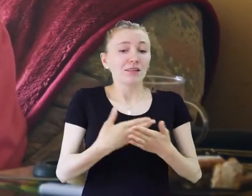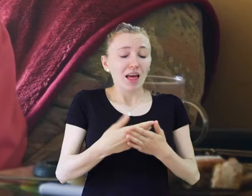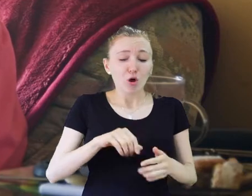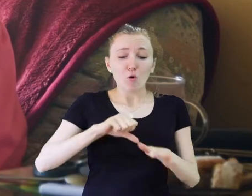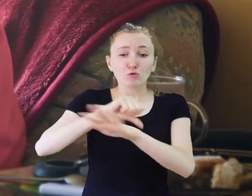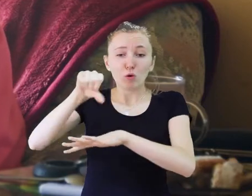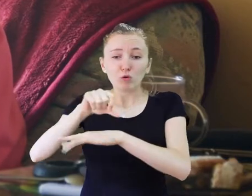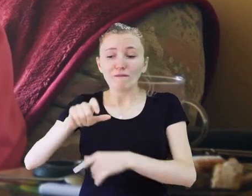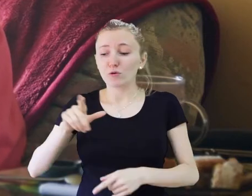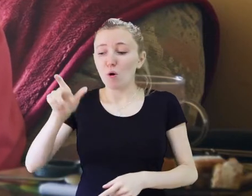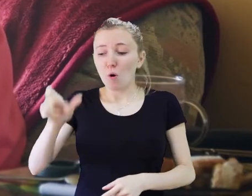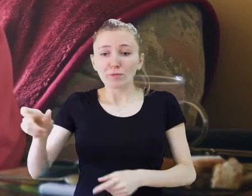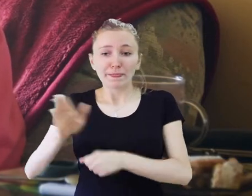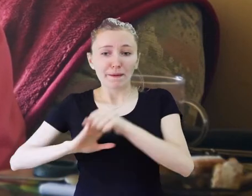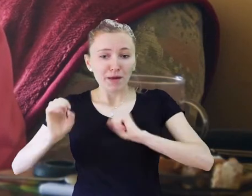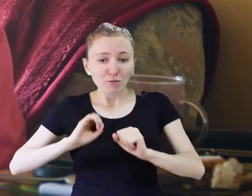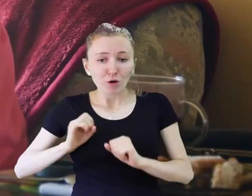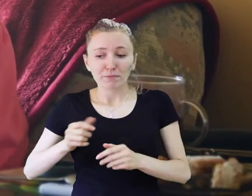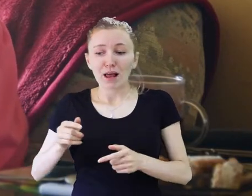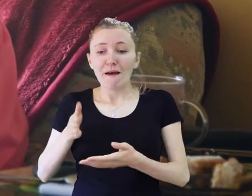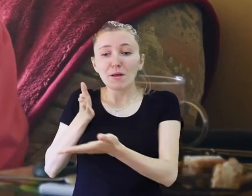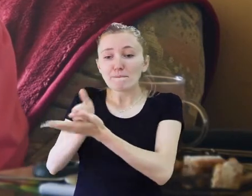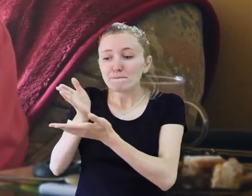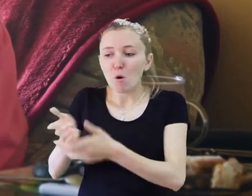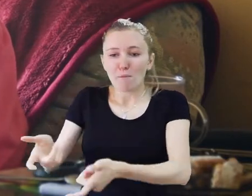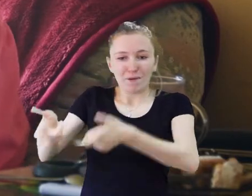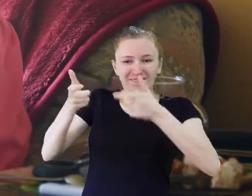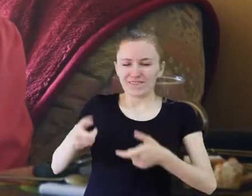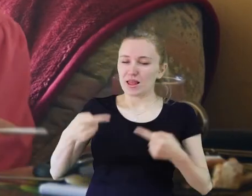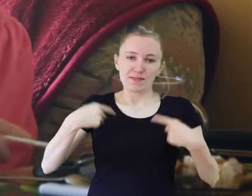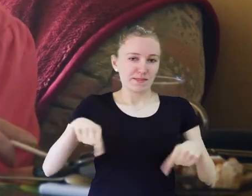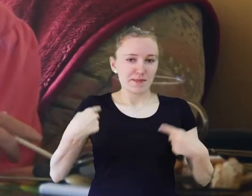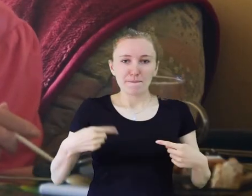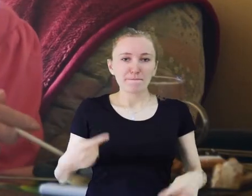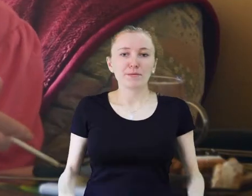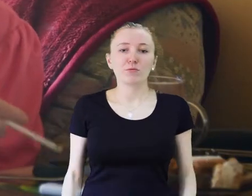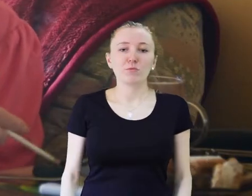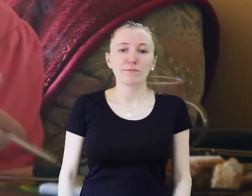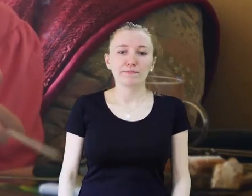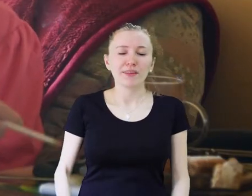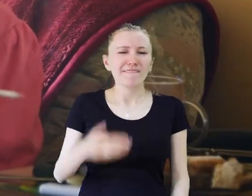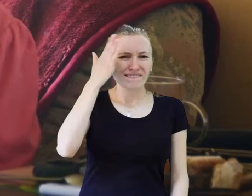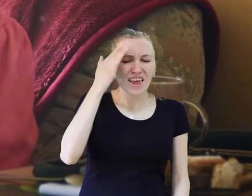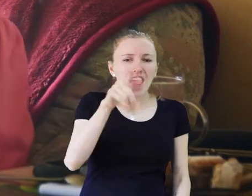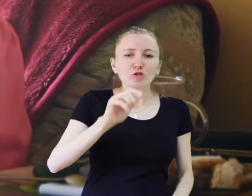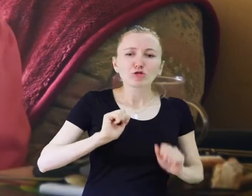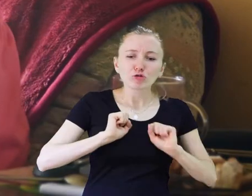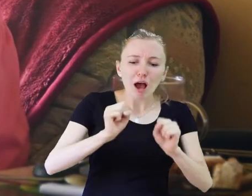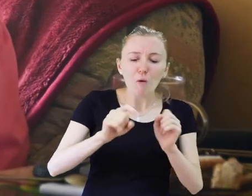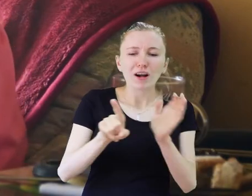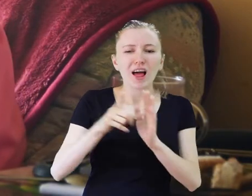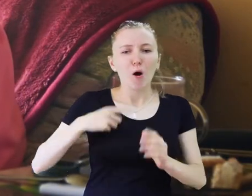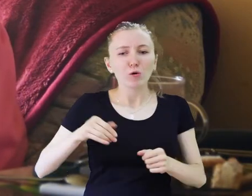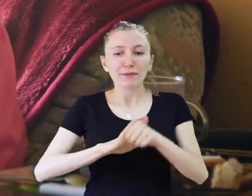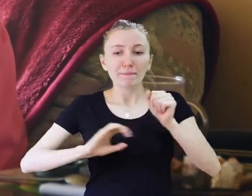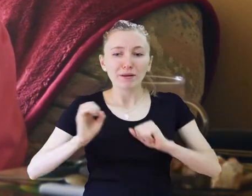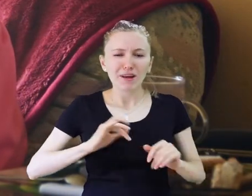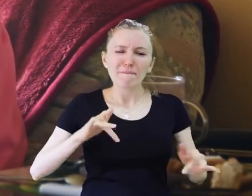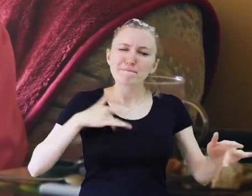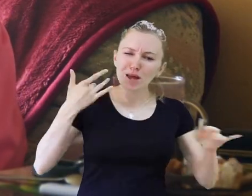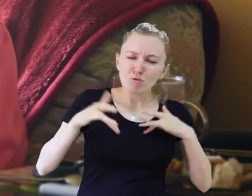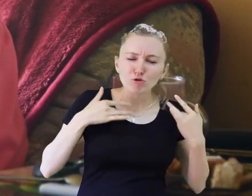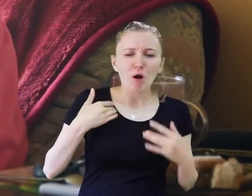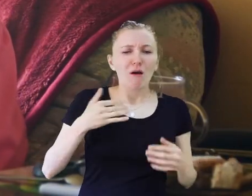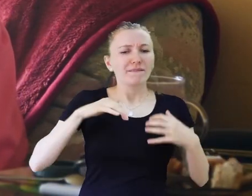się zmieniają, więc się nie wycofałam z tego środowiska. I wiesz, to mi